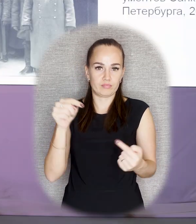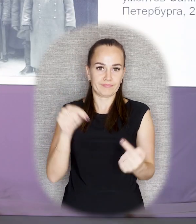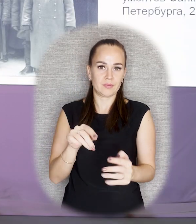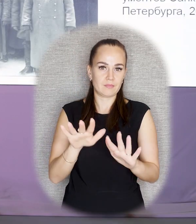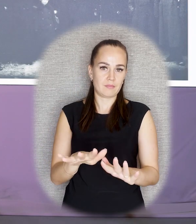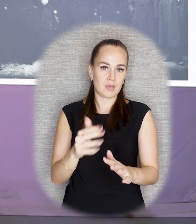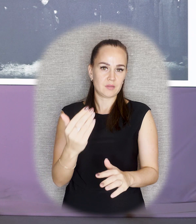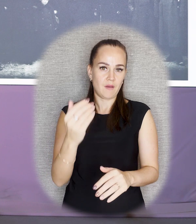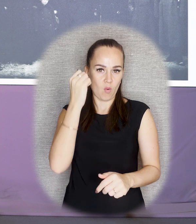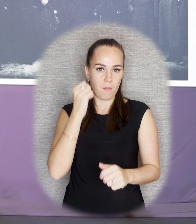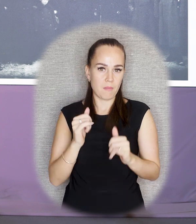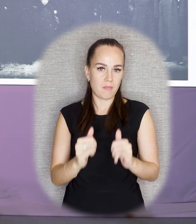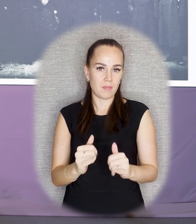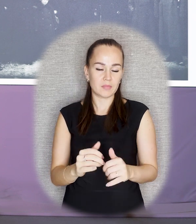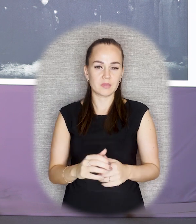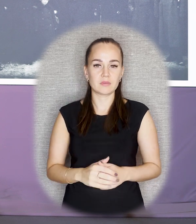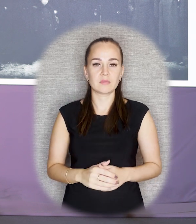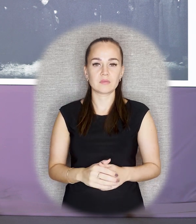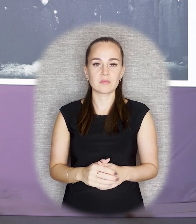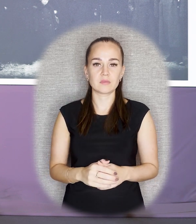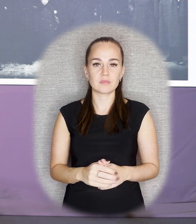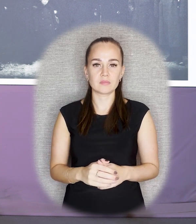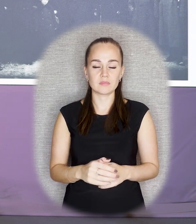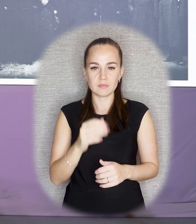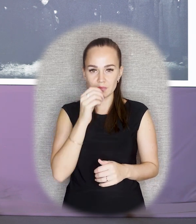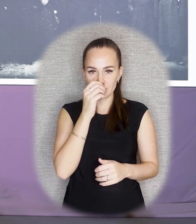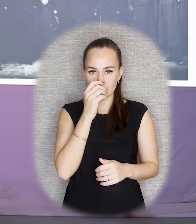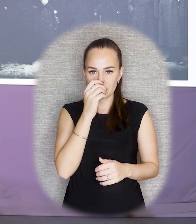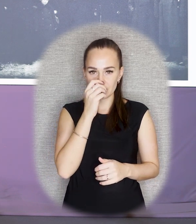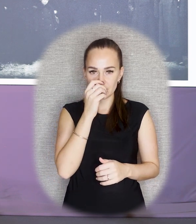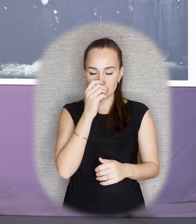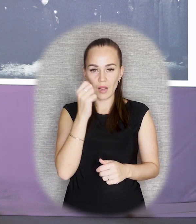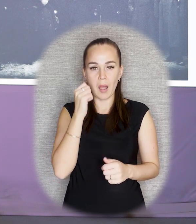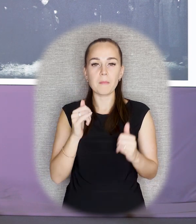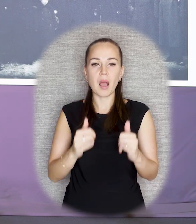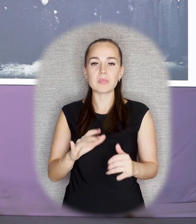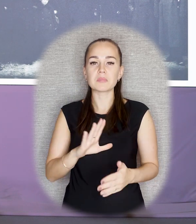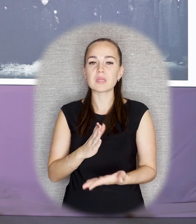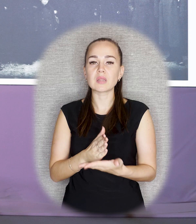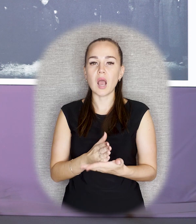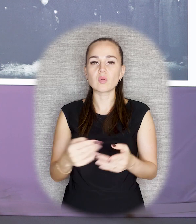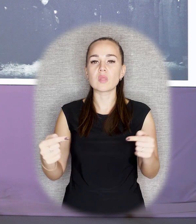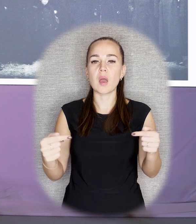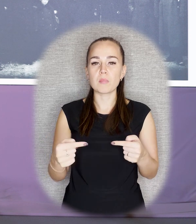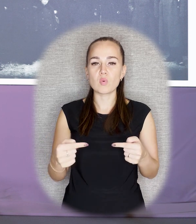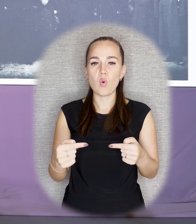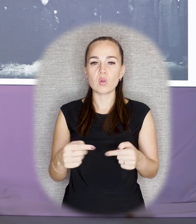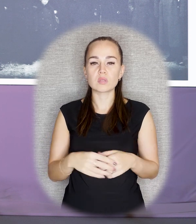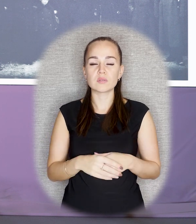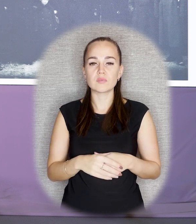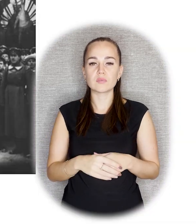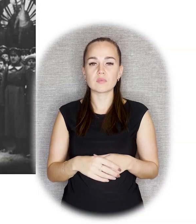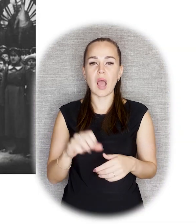органично. Фотография, естественно, была с открытия. Памятник был расположен напротив,